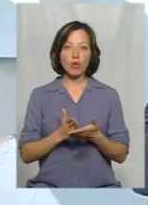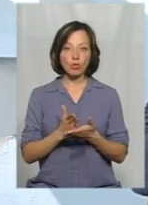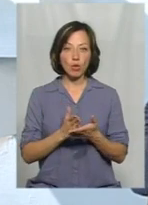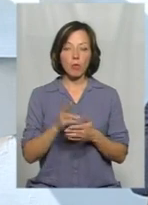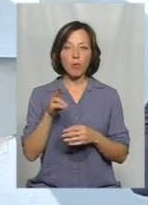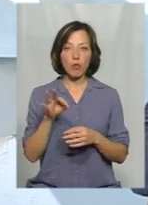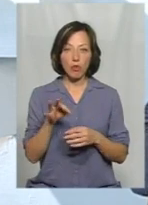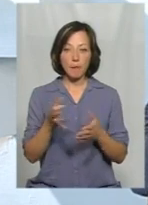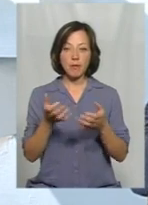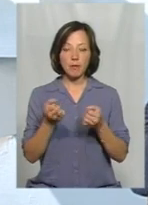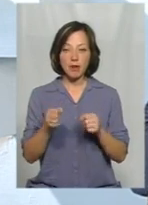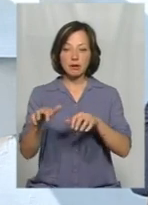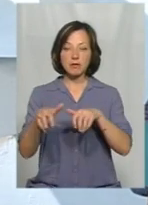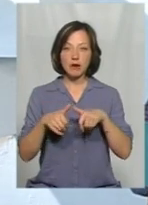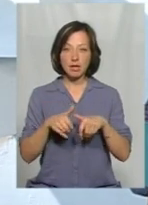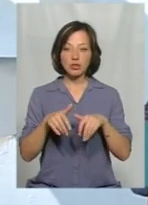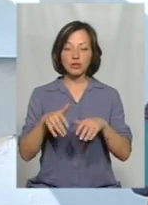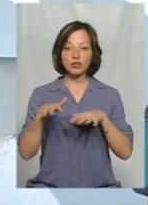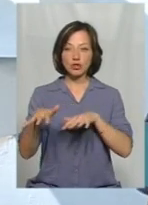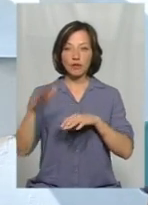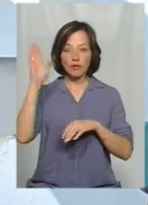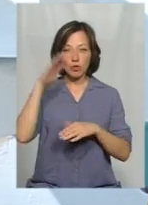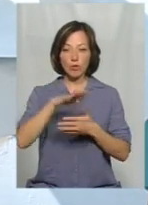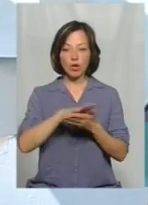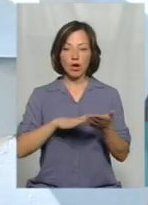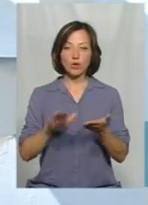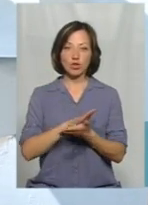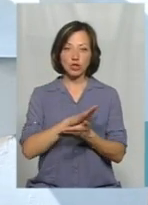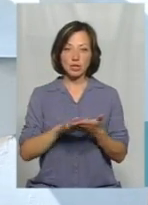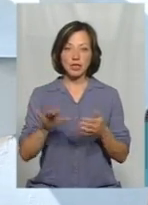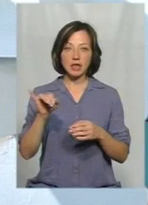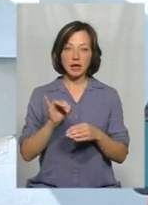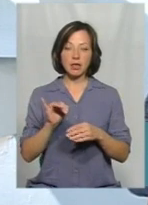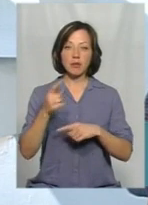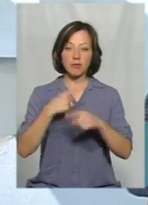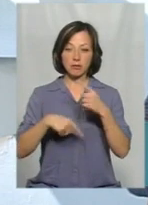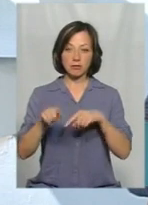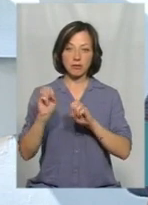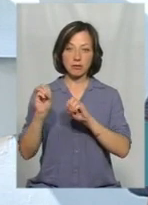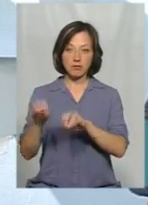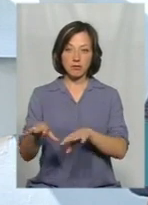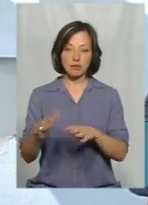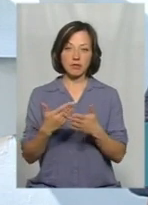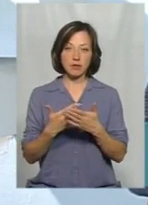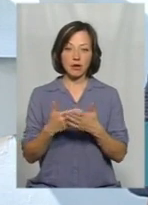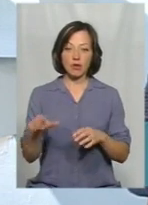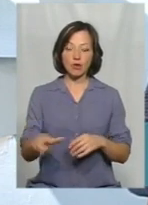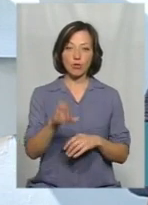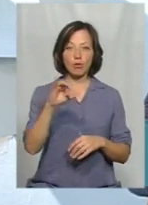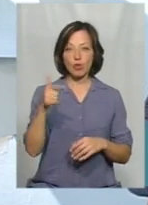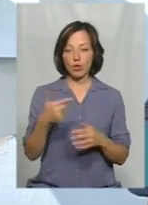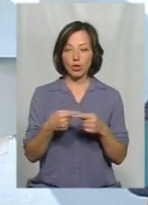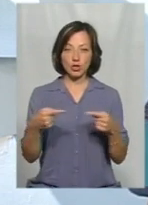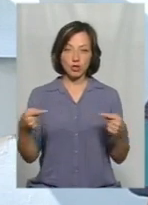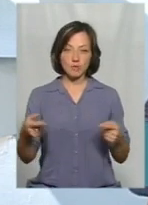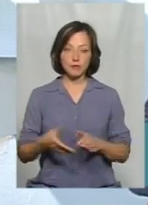по прийманню, забиранню стічних вод для подальшої очистки і, відповідно, скидання там в південний бух іншої